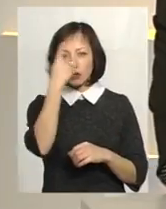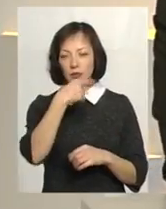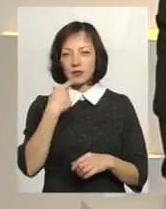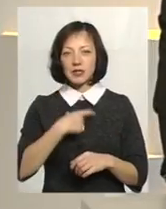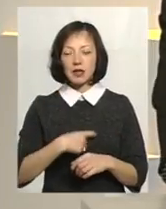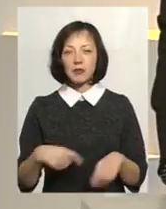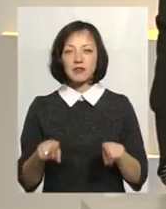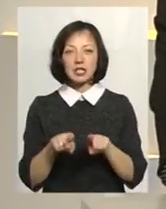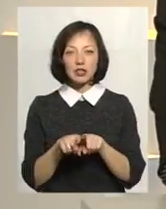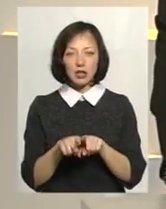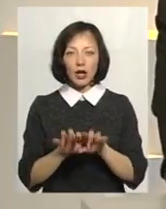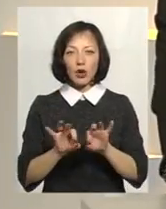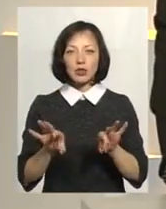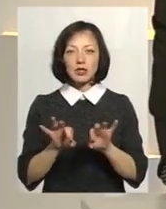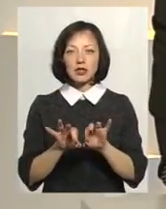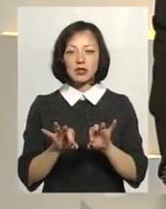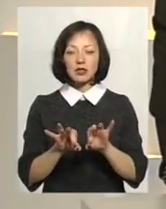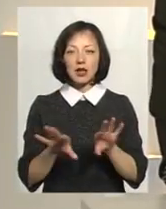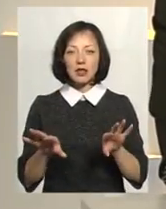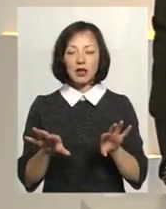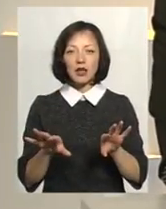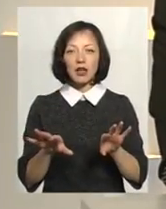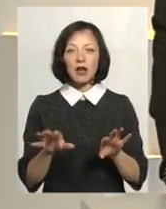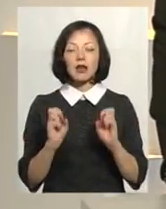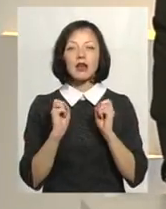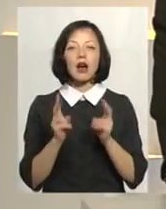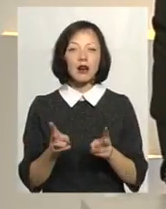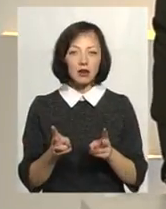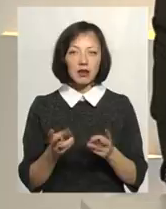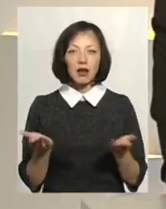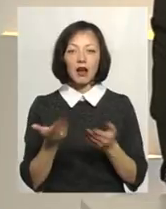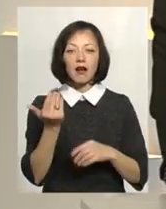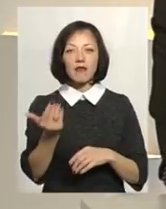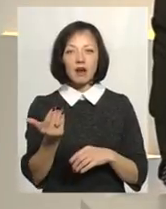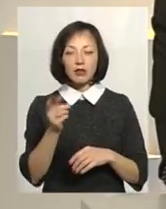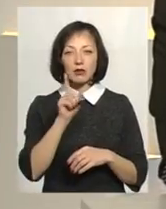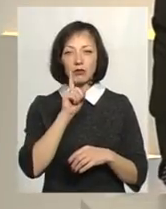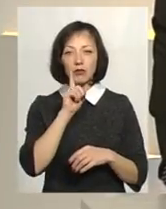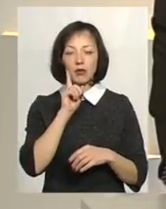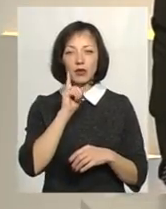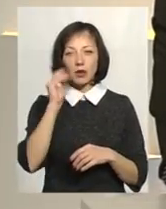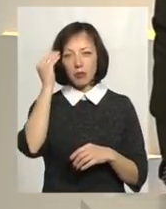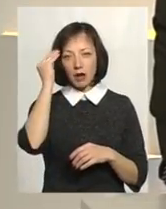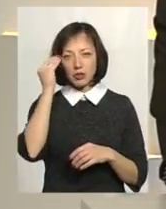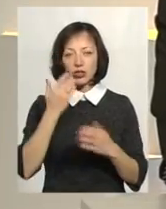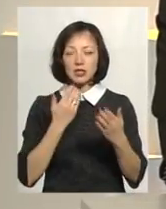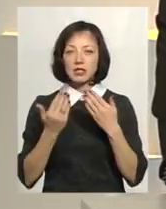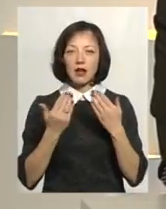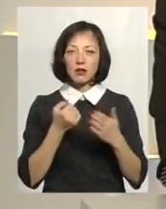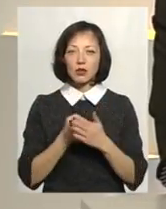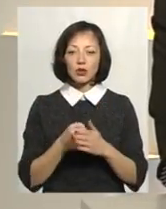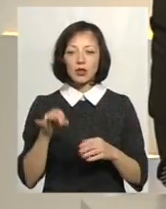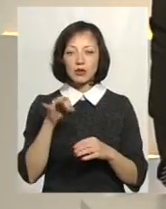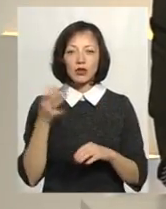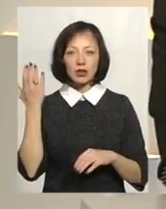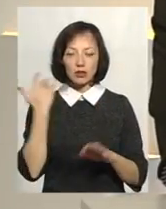себе все ж таки розкрились і розказали, яке ваше молоде бачення і ставлення до тих